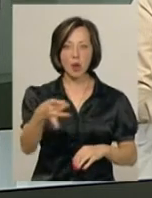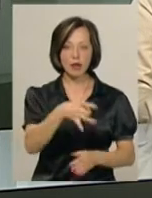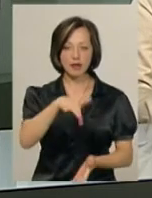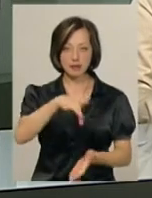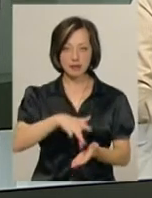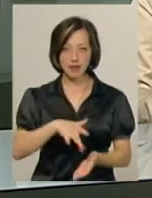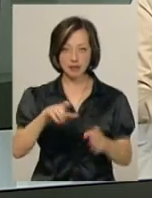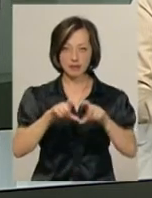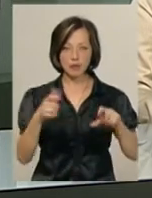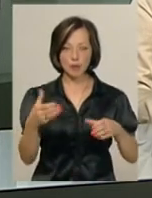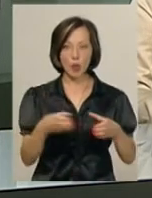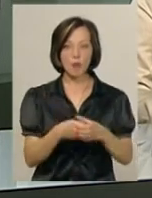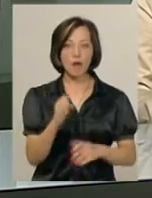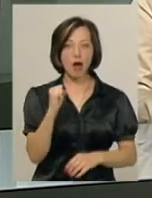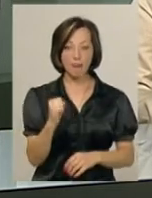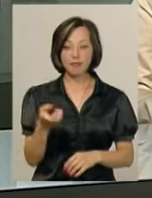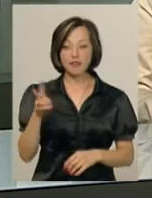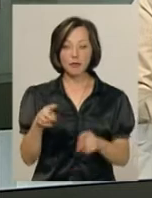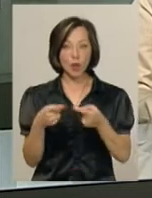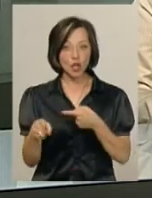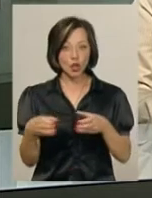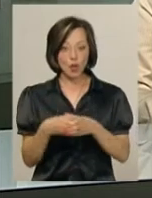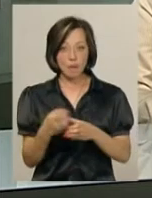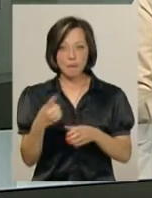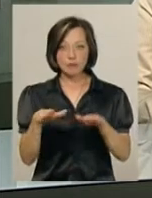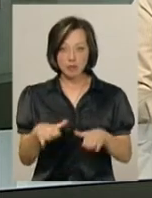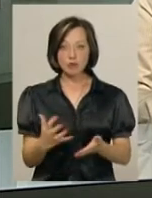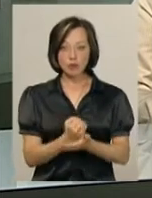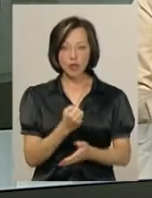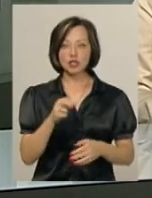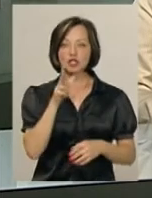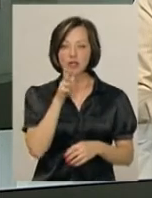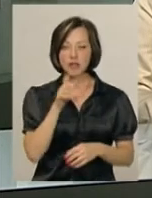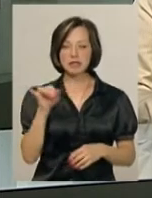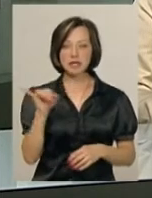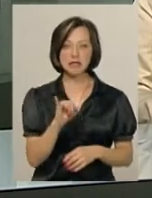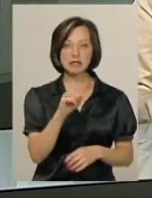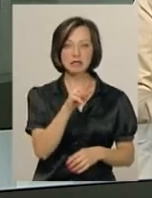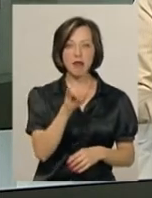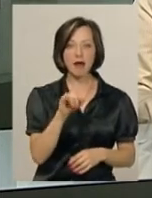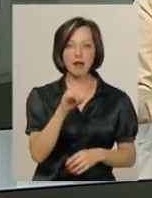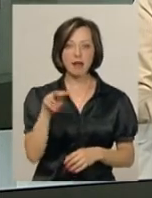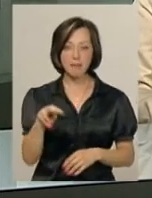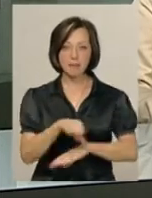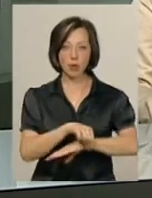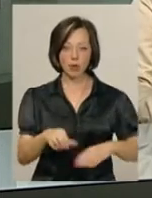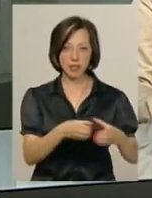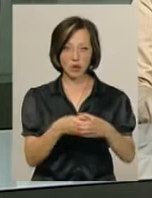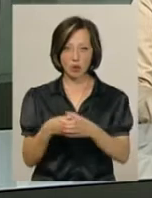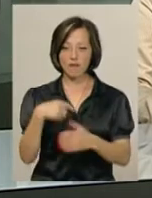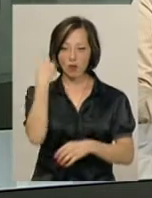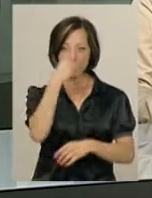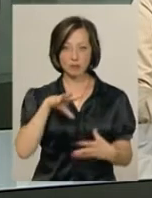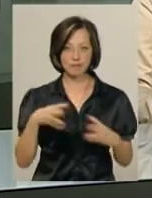центрів відомства в групі «А». У двох інших групах першість також здобули команди Чернівецького та Ізмаїльського прикордонних загонів. В